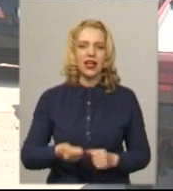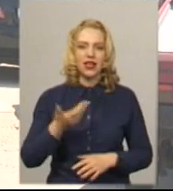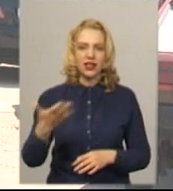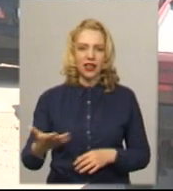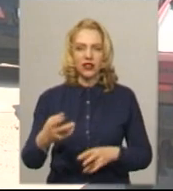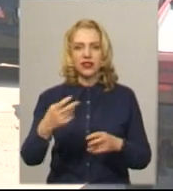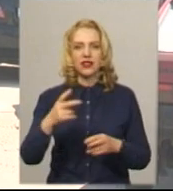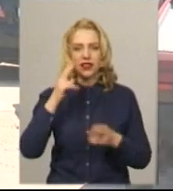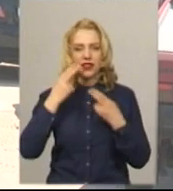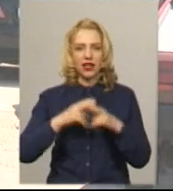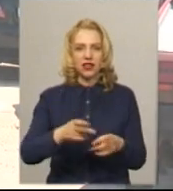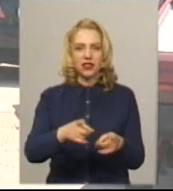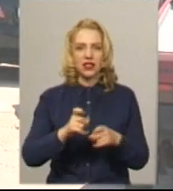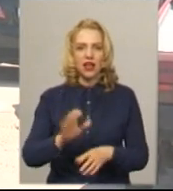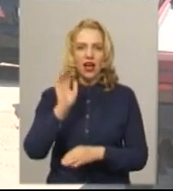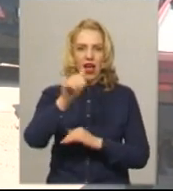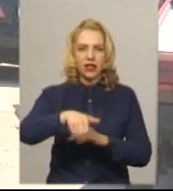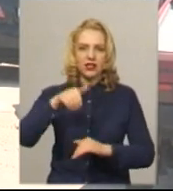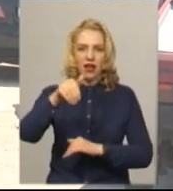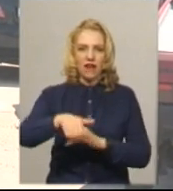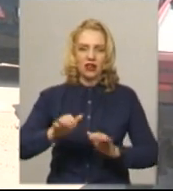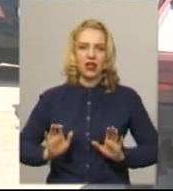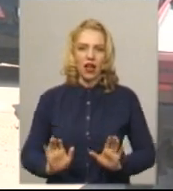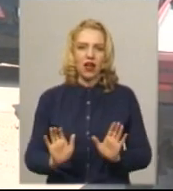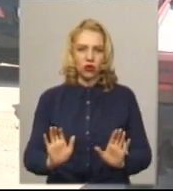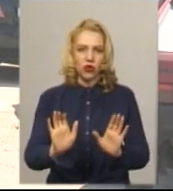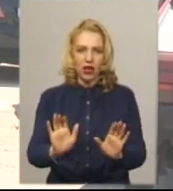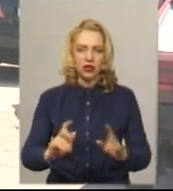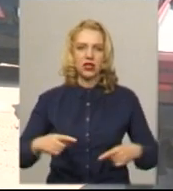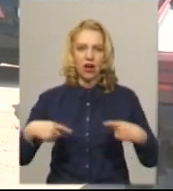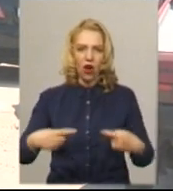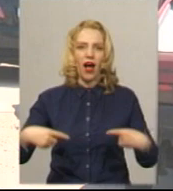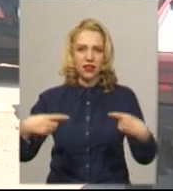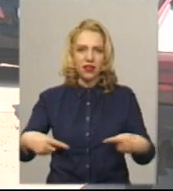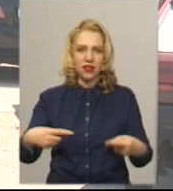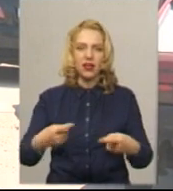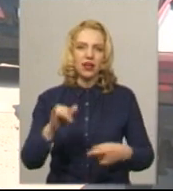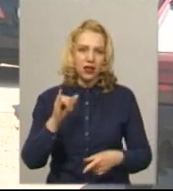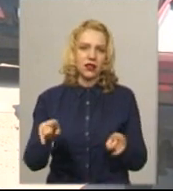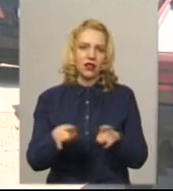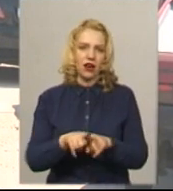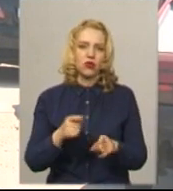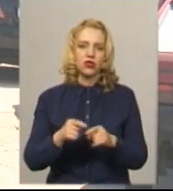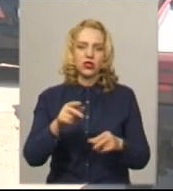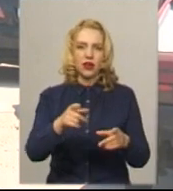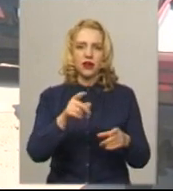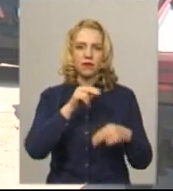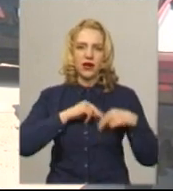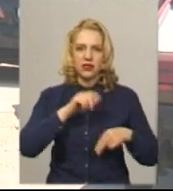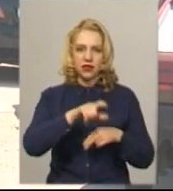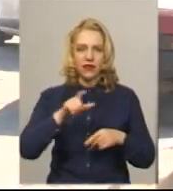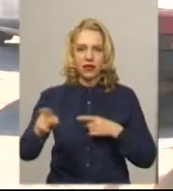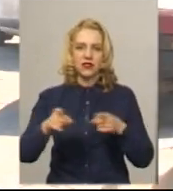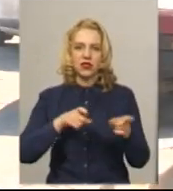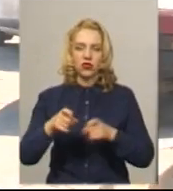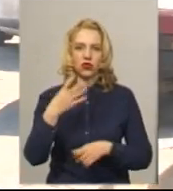екскаватори, автогрейдери, котки, і відповідно дорожніх працівників задіяно близько